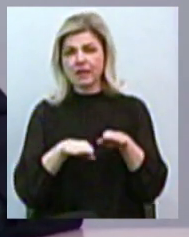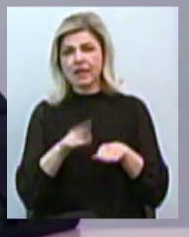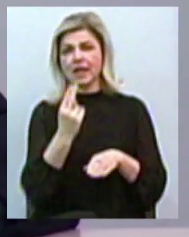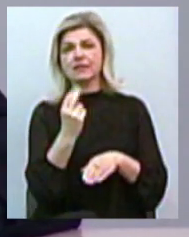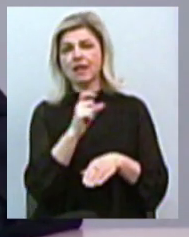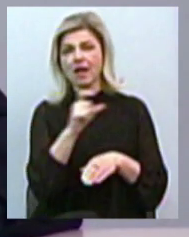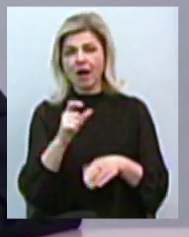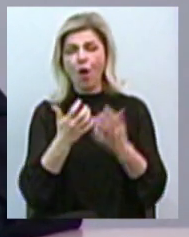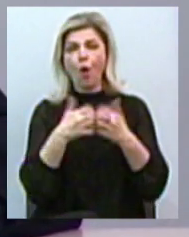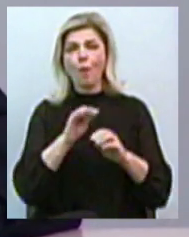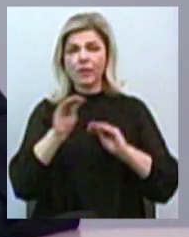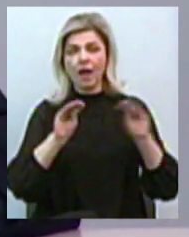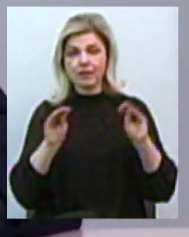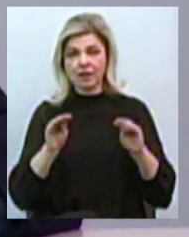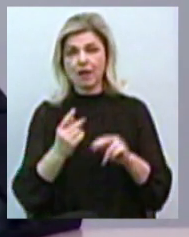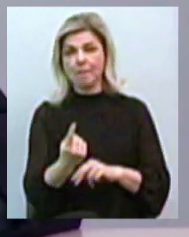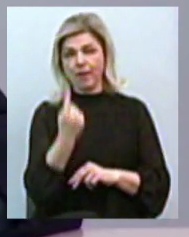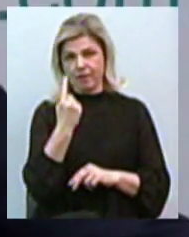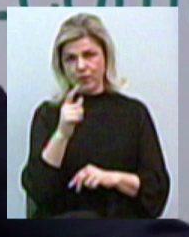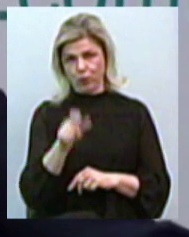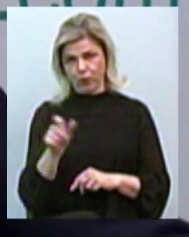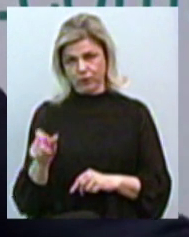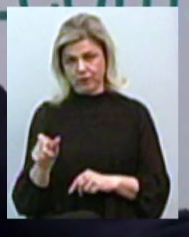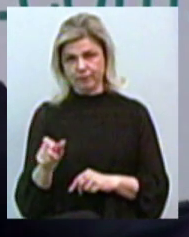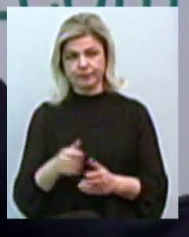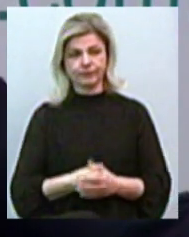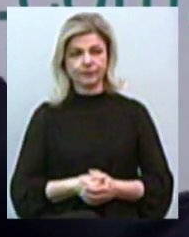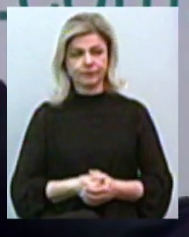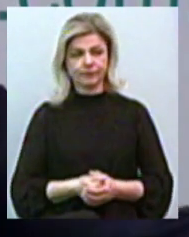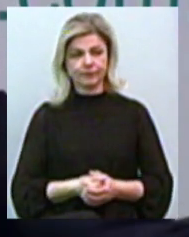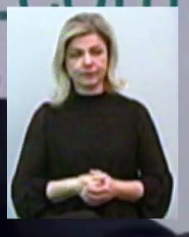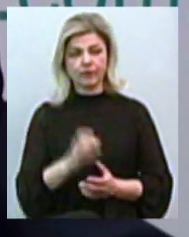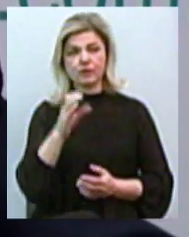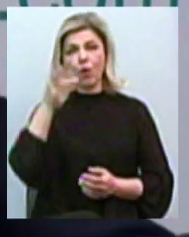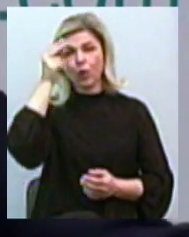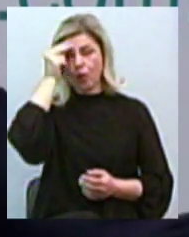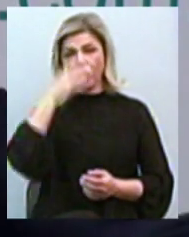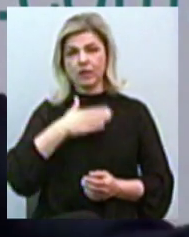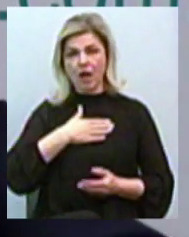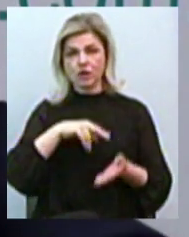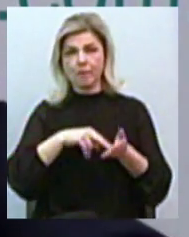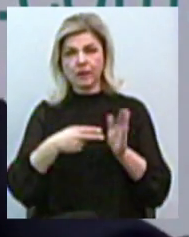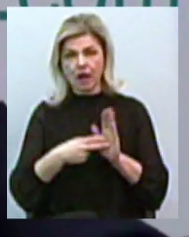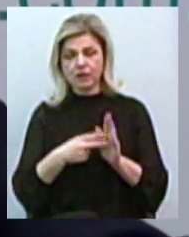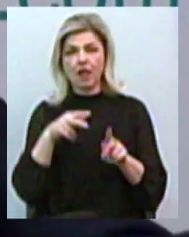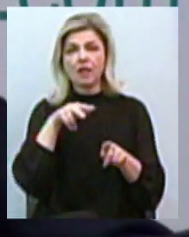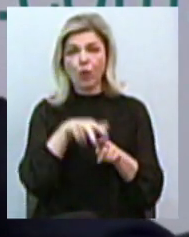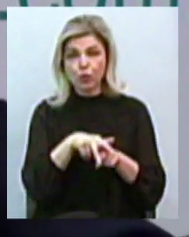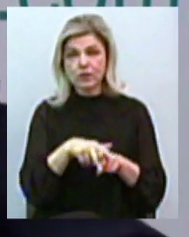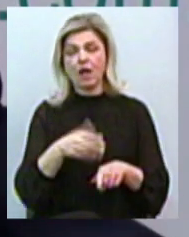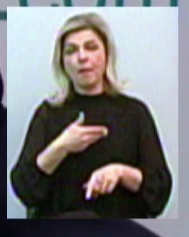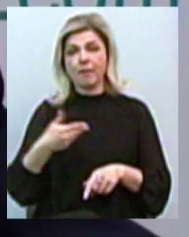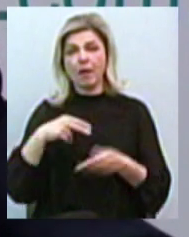обладнання. Це перш за все люди. До літа, з урахуванням наших планів, загрузки, ми планували